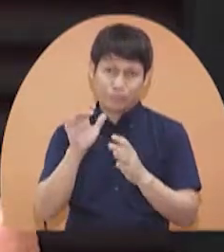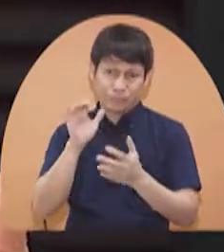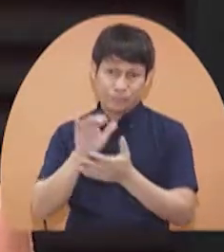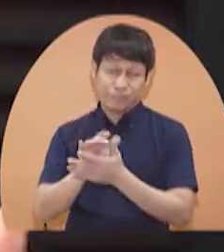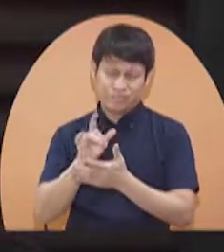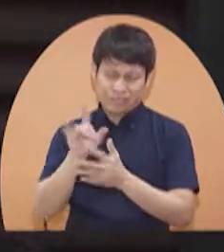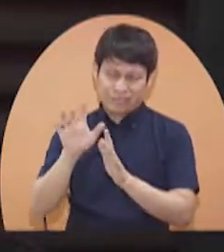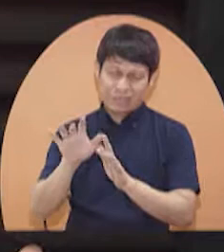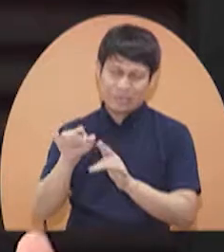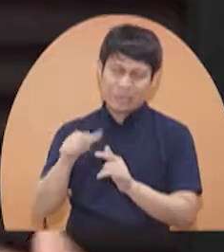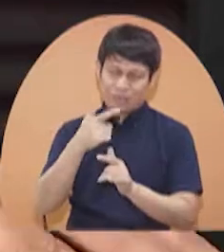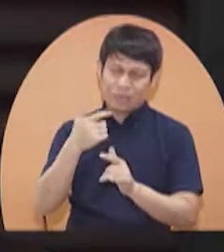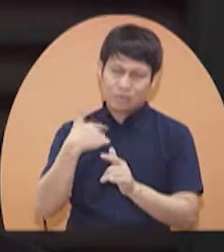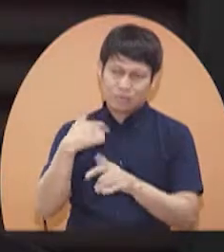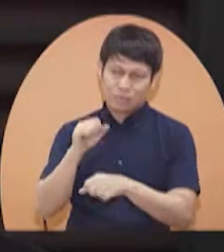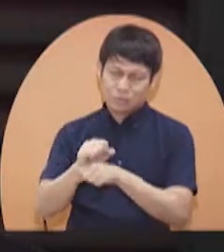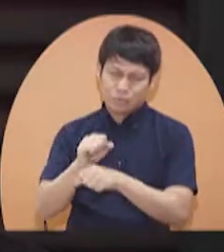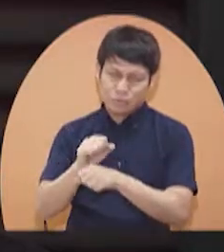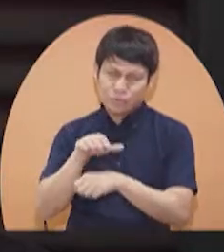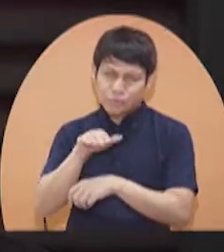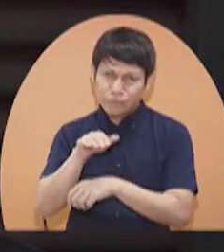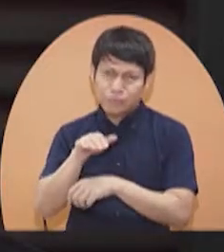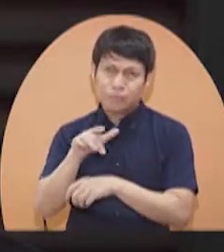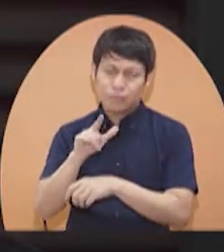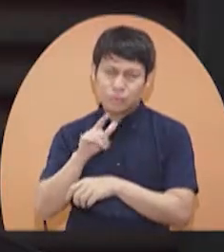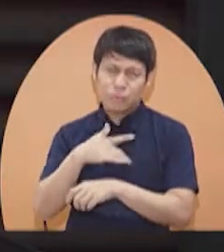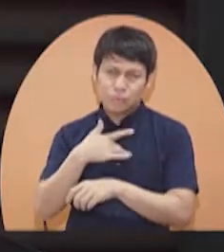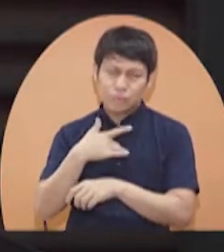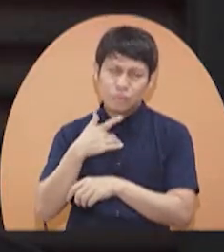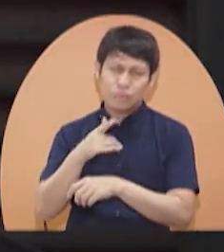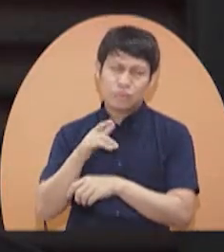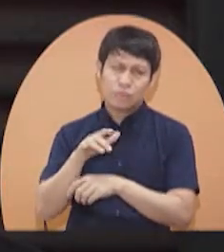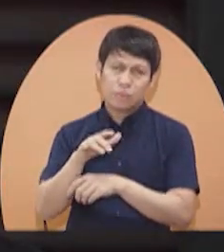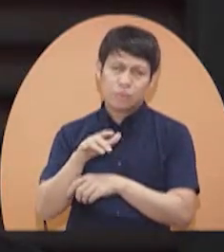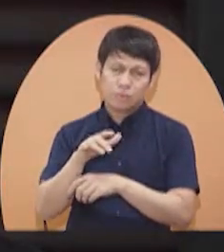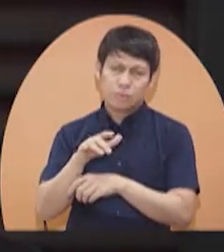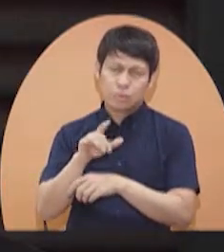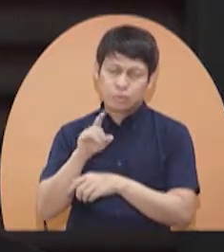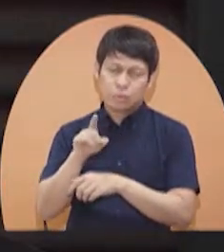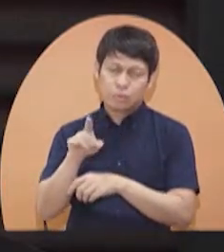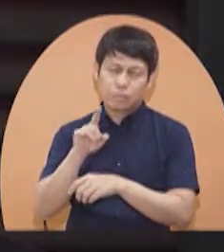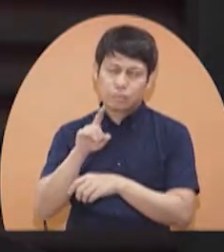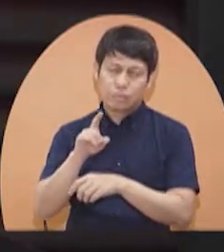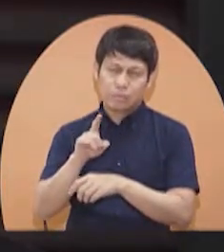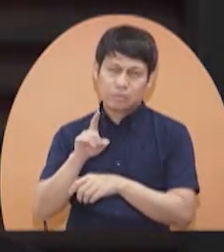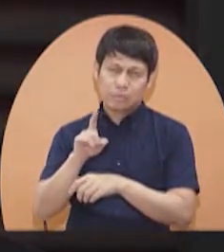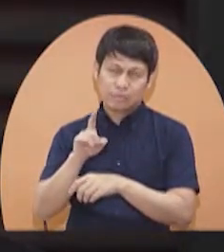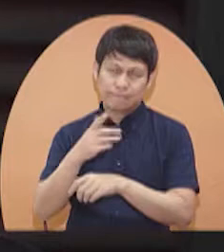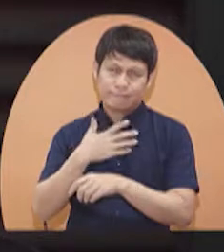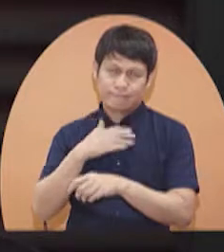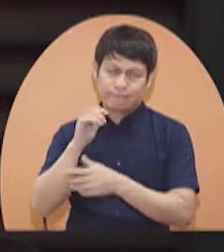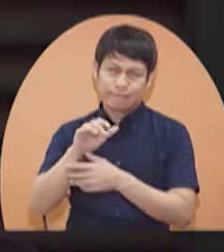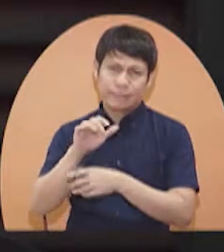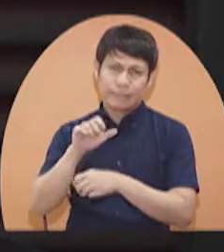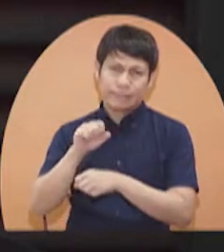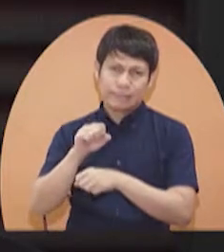hirap na, hirap siya. Alam, alam ko, nararamdam ako. Ang nahihirapan siya.